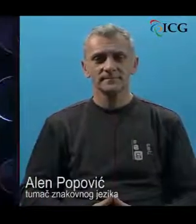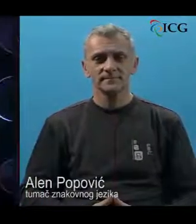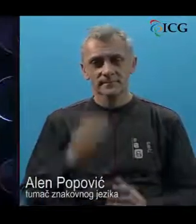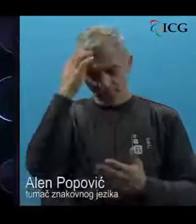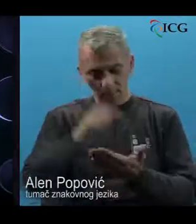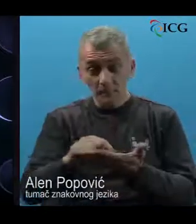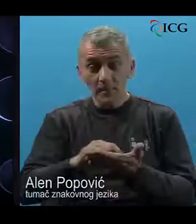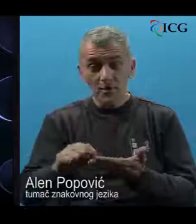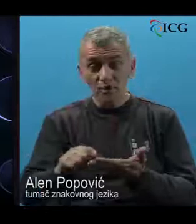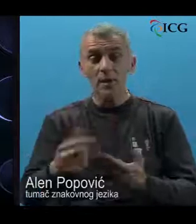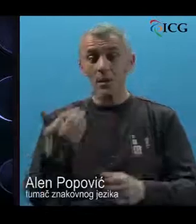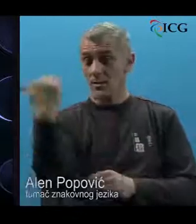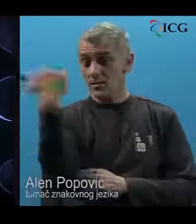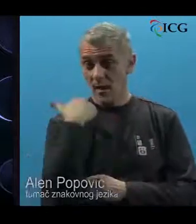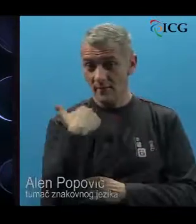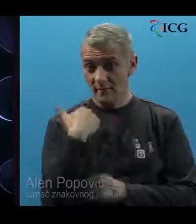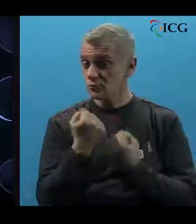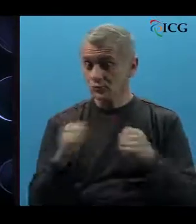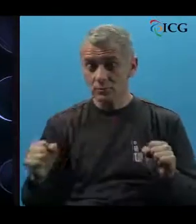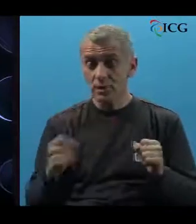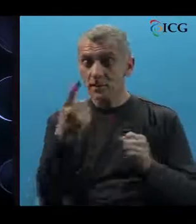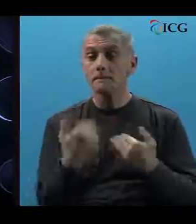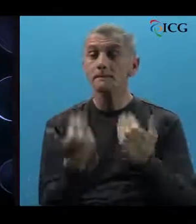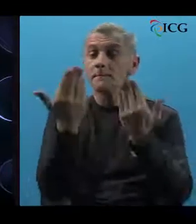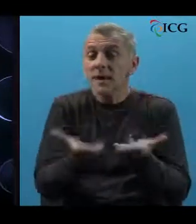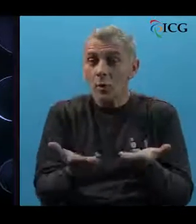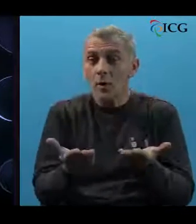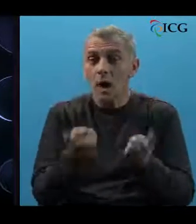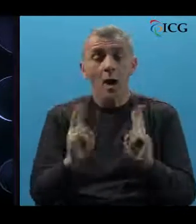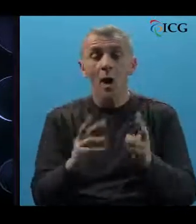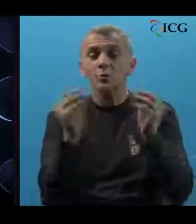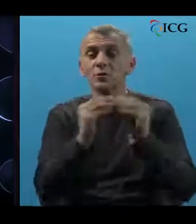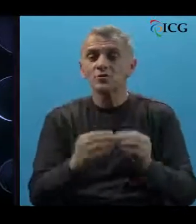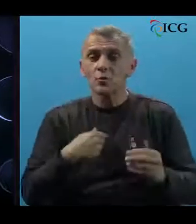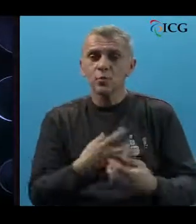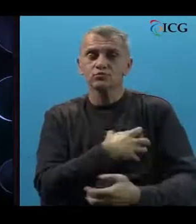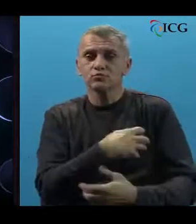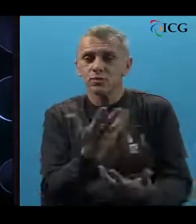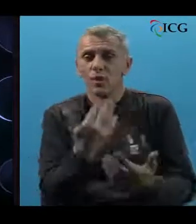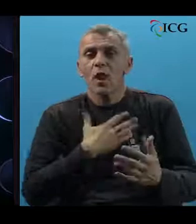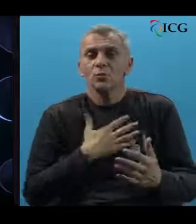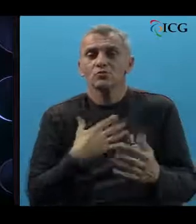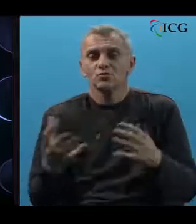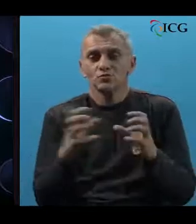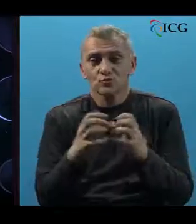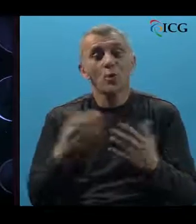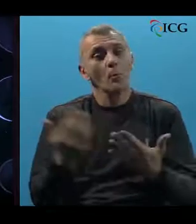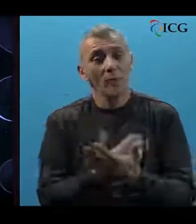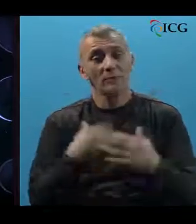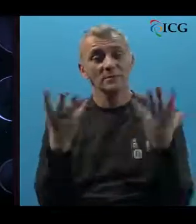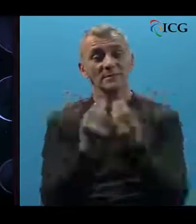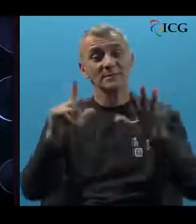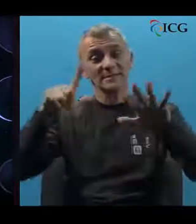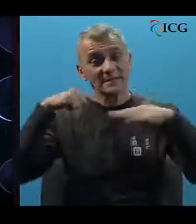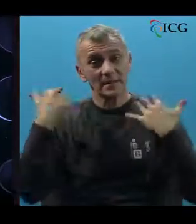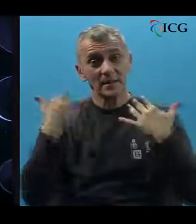Pišite nam, javite nam se, predlažite kako bi sadržajno obogatili naše druženje. Ponovo smo zajedno